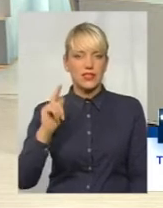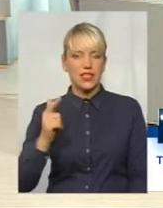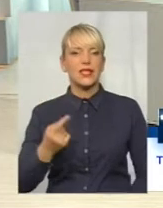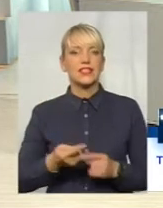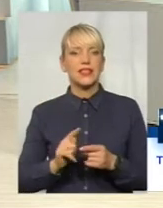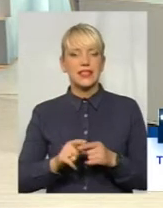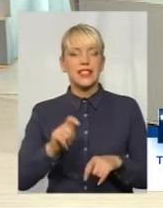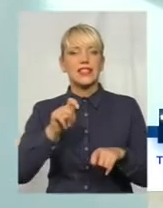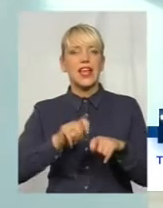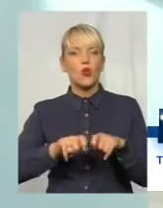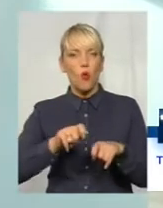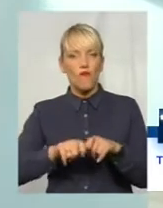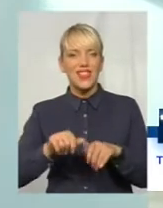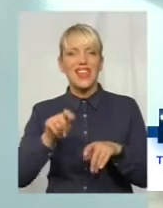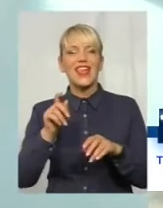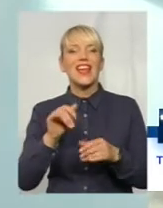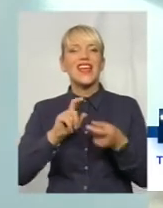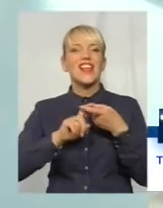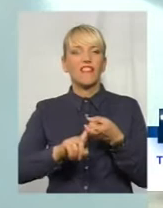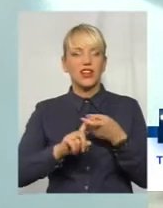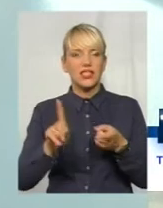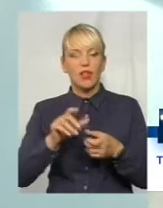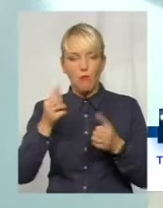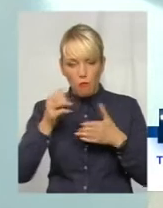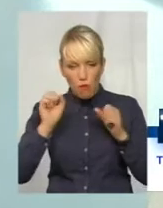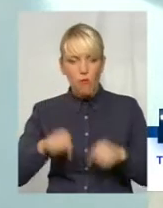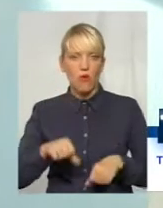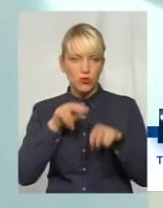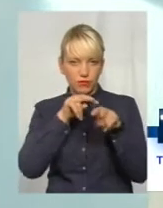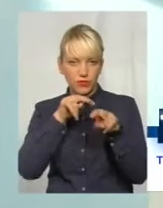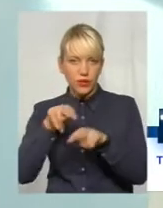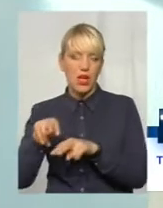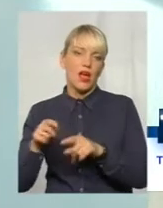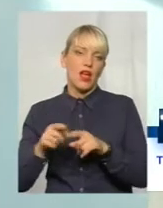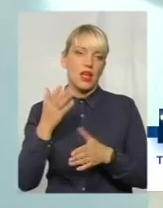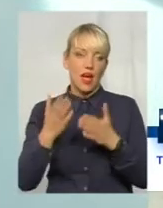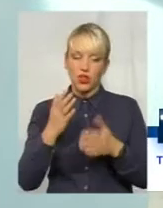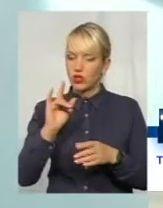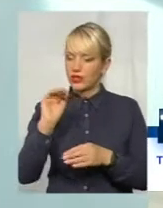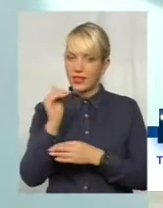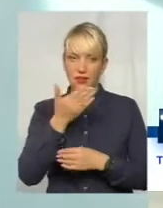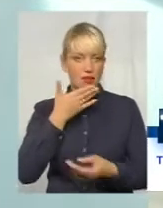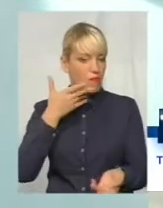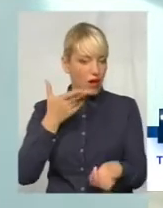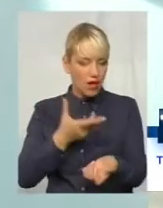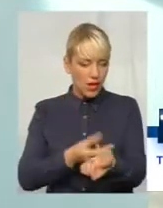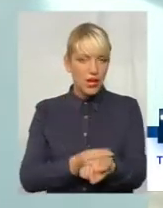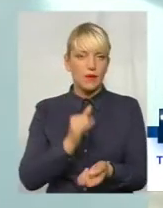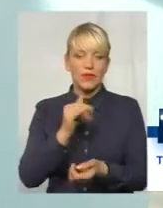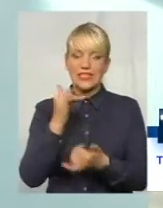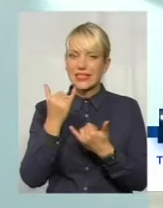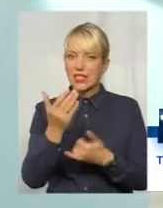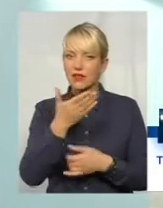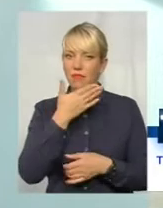ми можемо керувати. Якщо дитина не щеплена від цих інфекцій і наразі, на теперішній час, немає захворюваності,